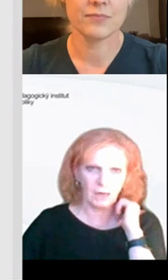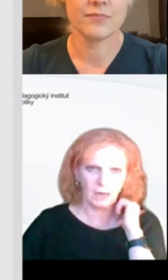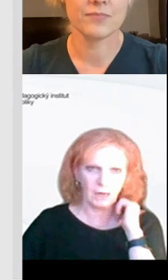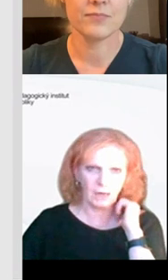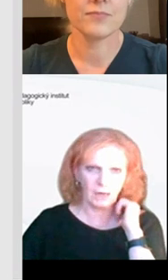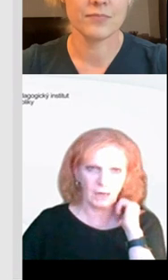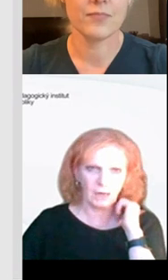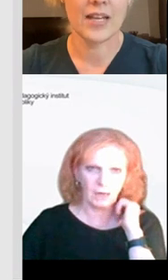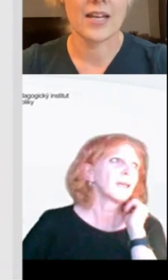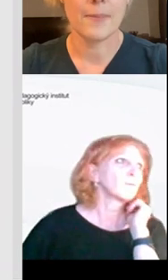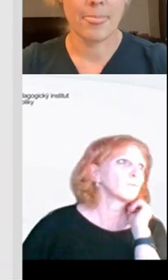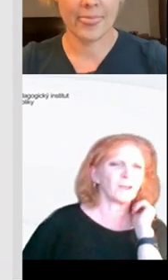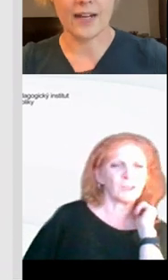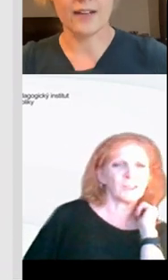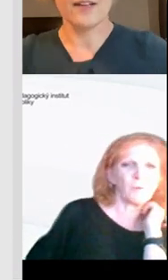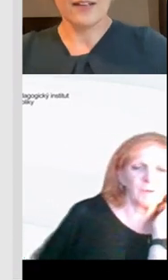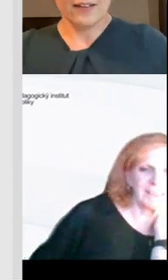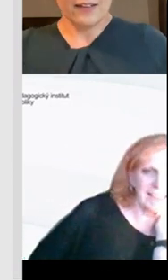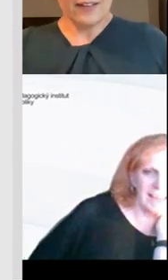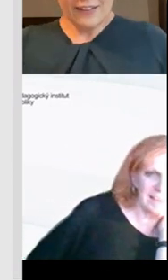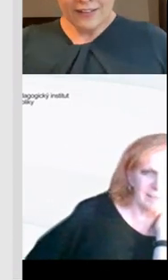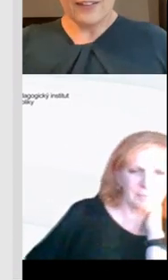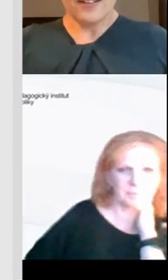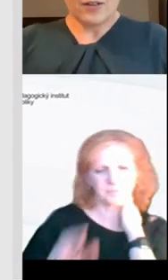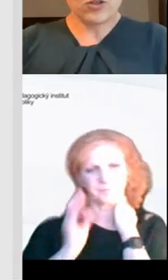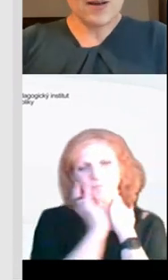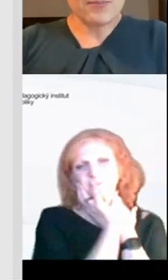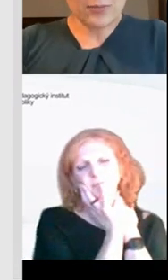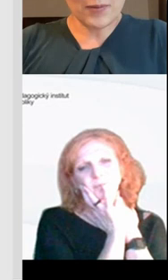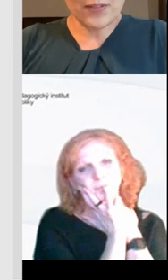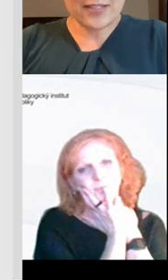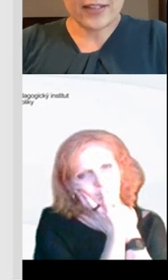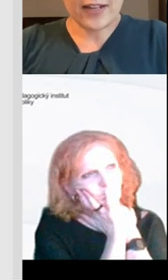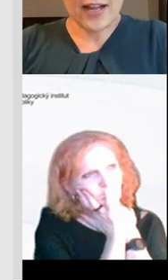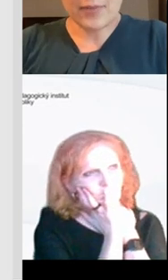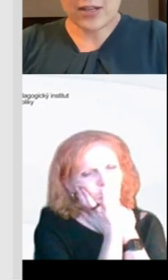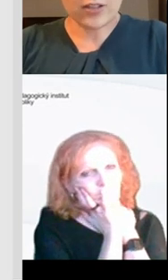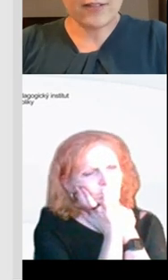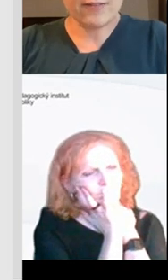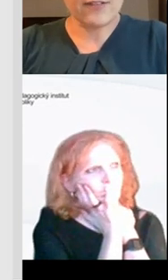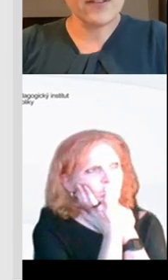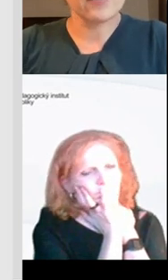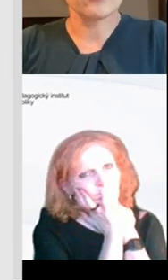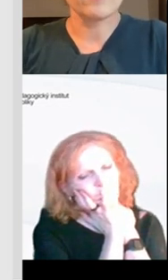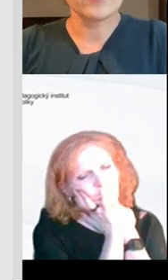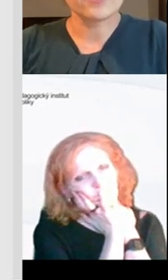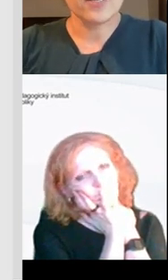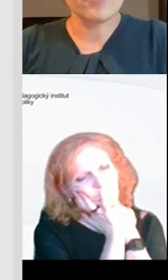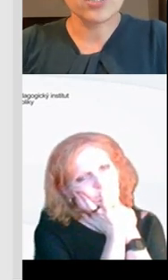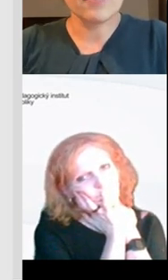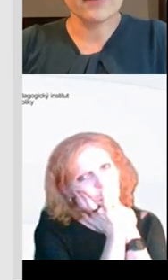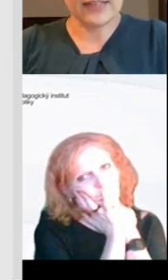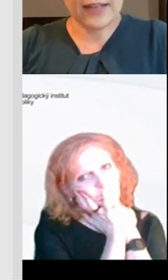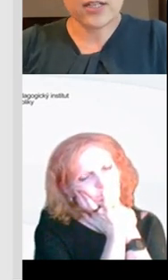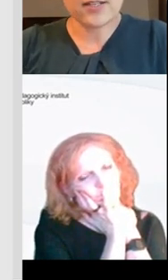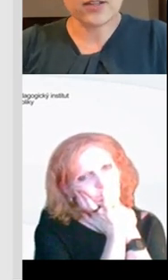než personálně. Milo, prosím, už máš před sebou první slajd. Už mám před sebou první slajd a já mě ještě tady v hlavě vytanula věc,